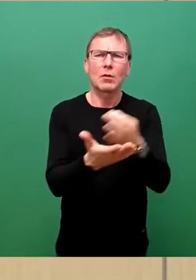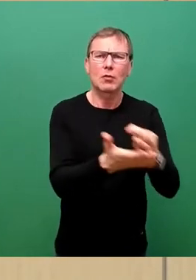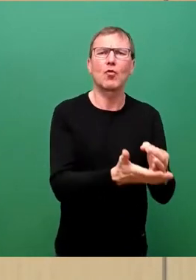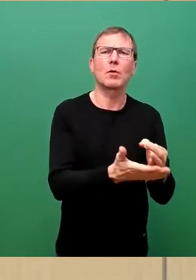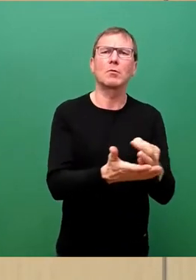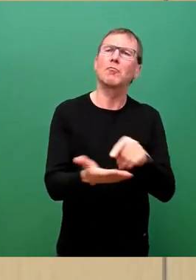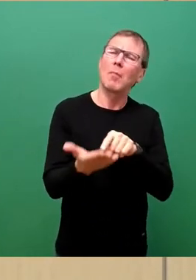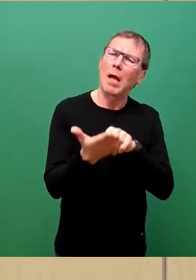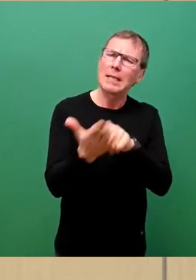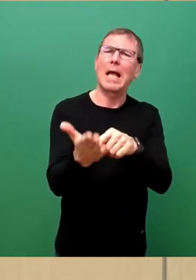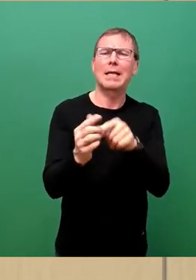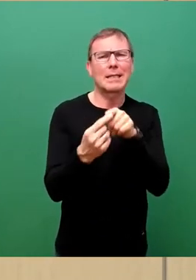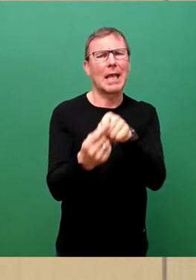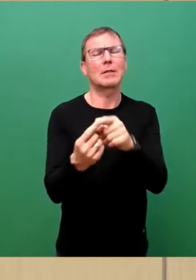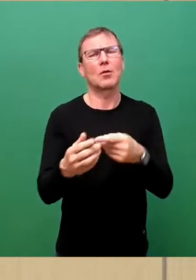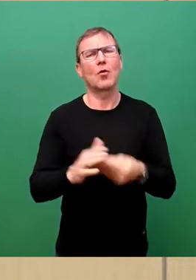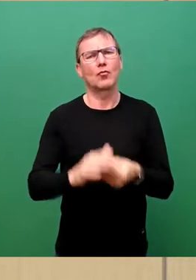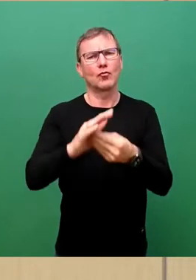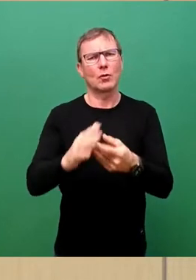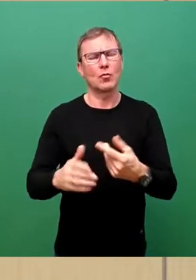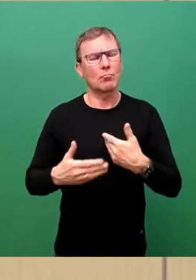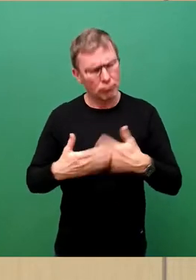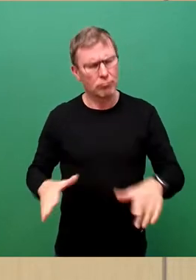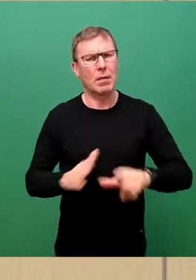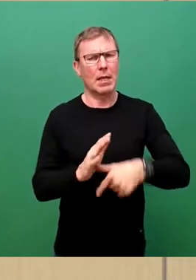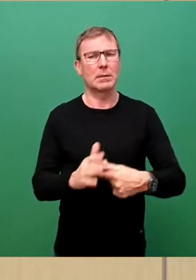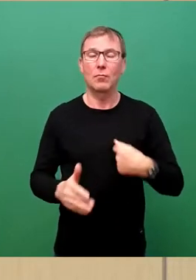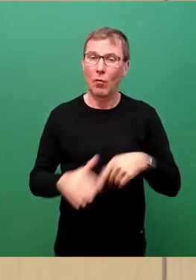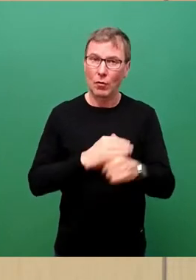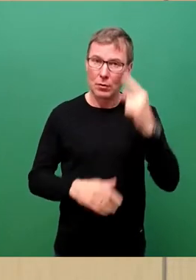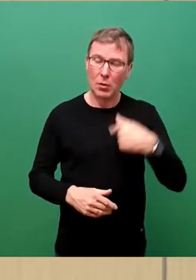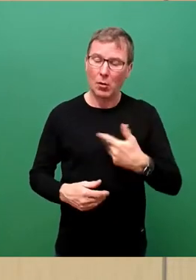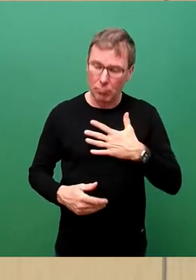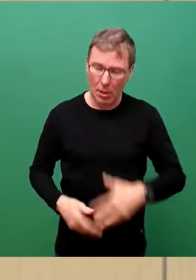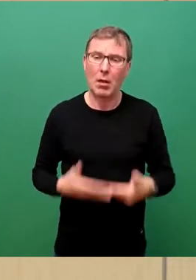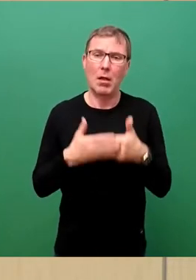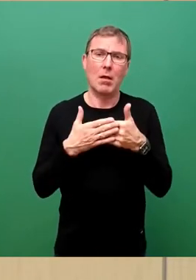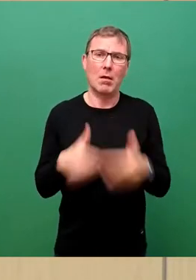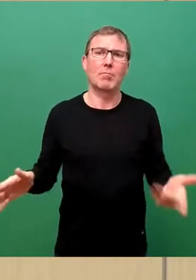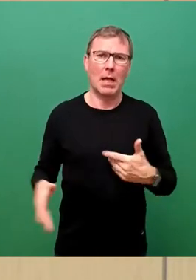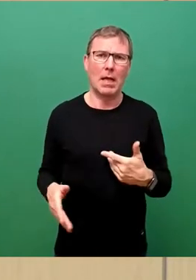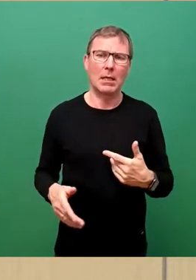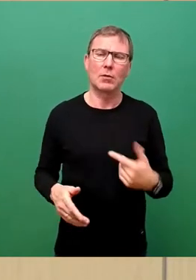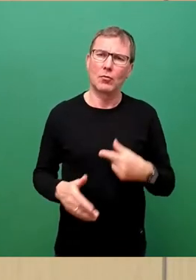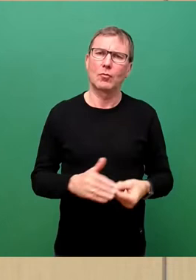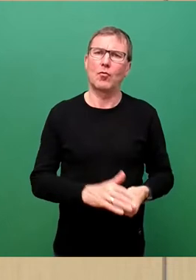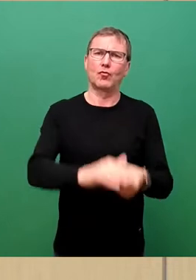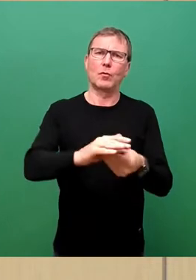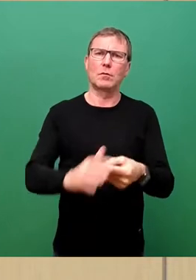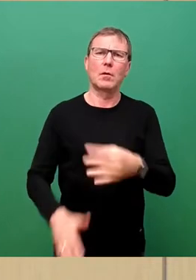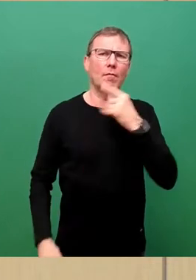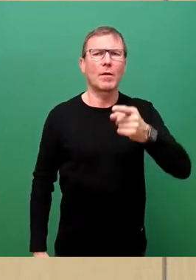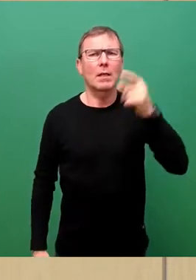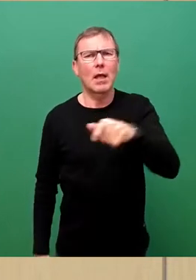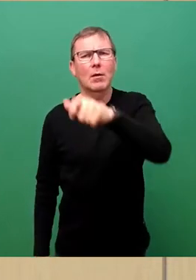leisten, wenn dies von uns verlangt wird. Auch wir als Flüchtlingsrat stehen hier bereit, unseren Teil beizutragen. Tausende Menschen in Dresden, die jetzt